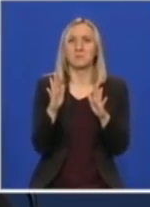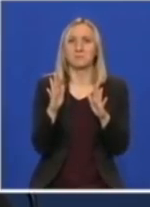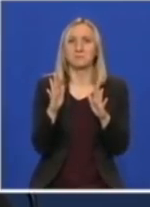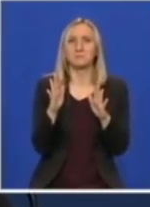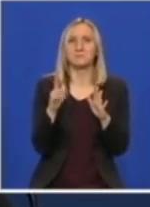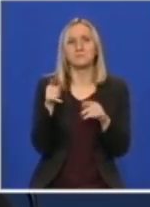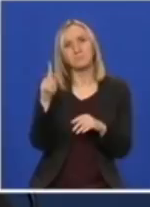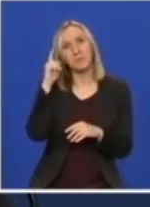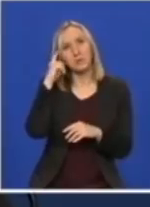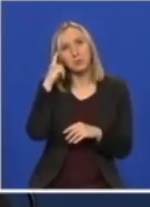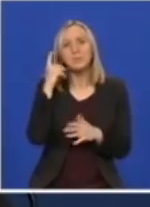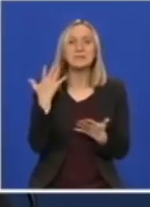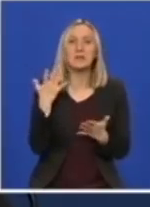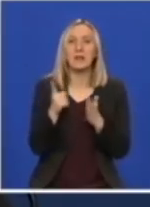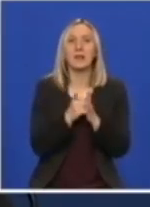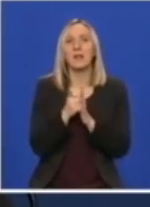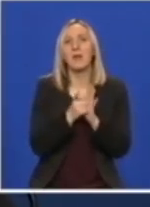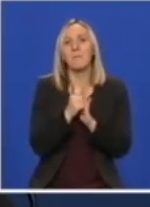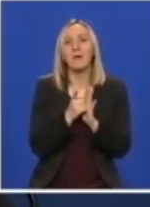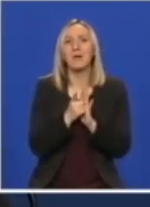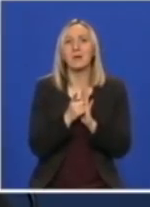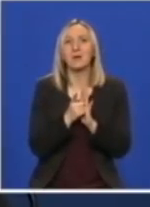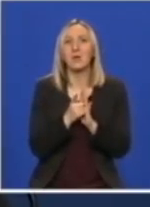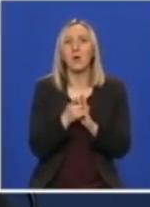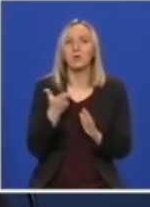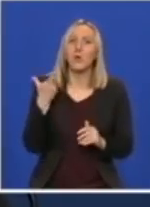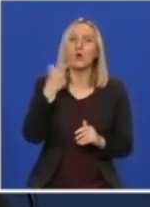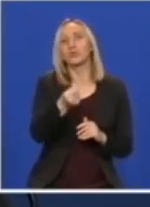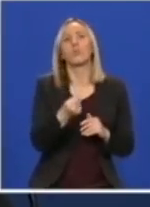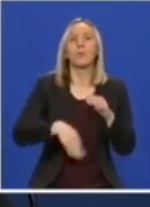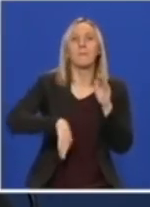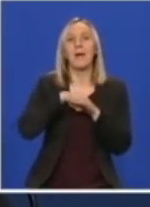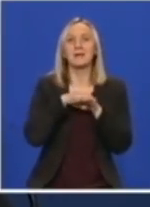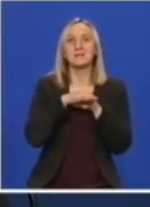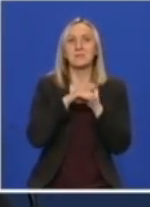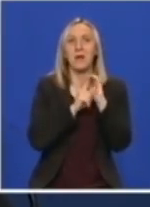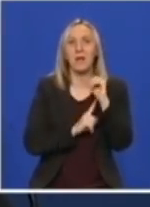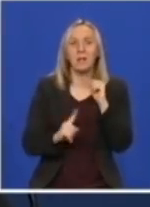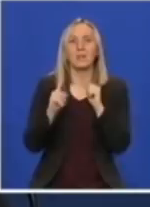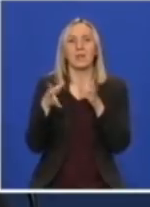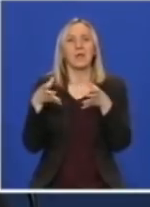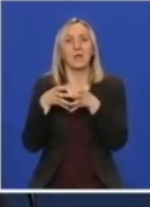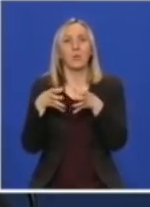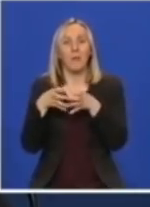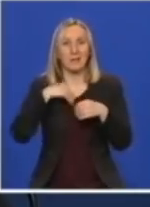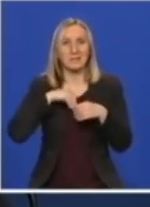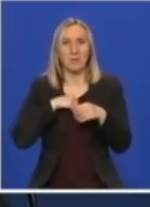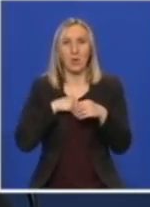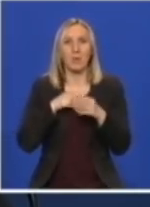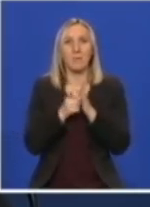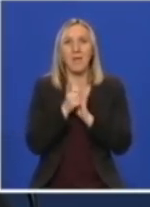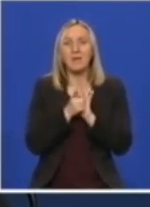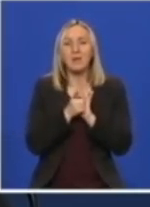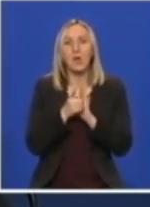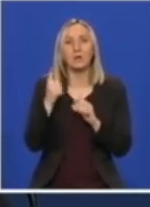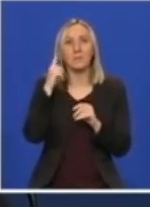mislili na taj neki period, dvostruki maksimal inkubacioni period koji bi mogao da odgovarava na tom periodu, da ako se svi pridržavamo, da više